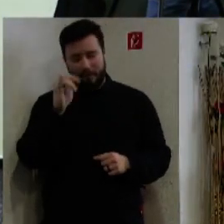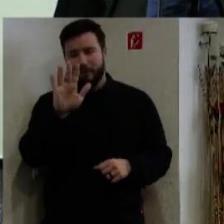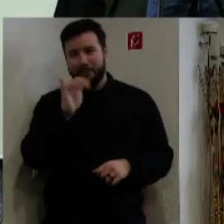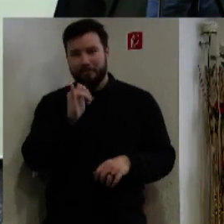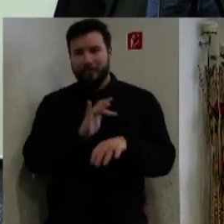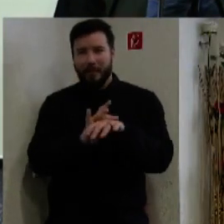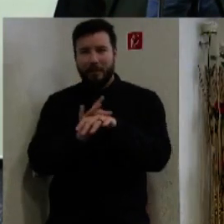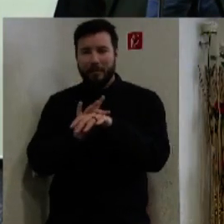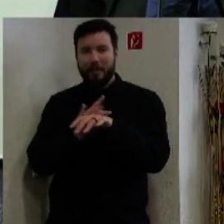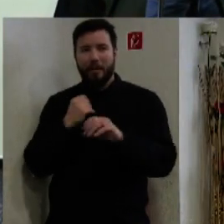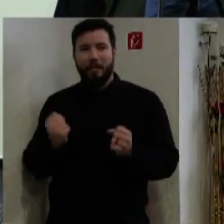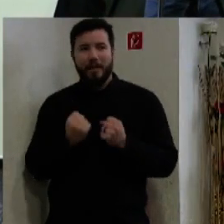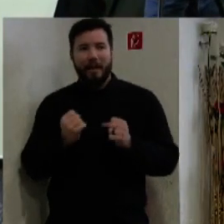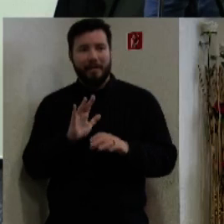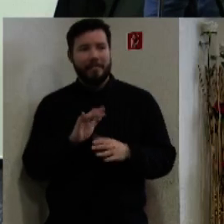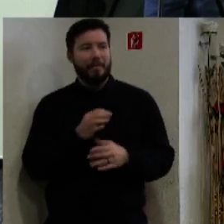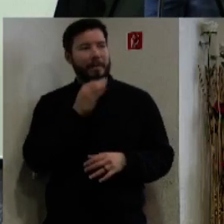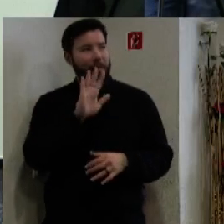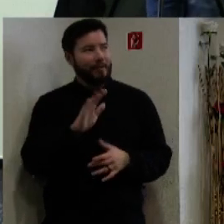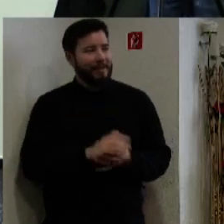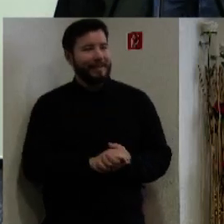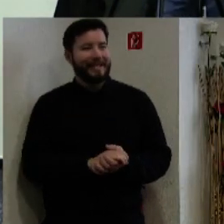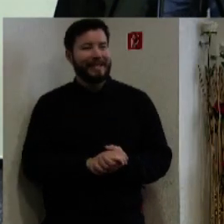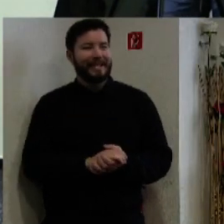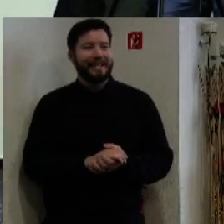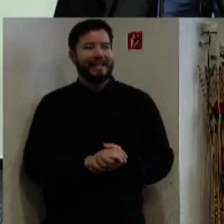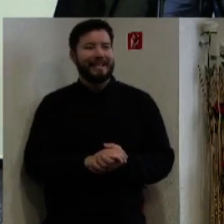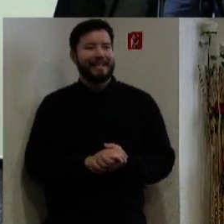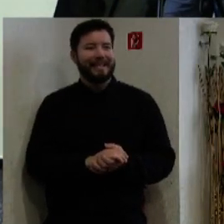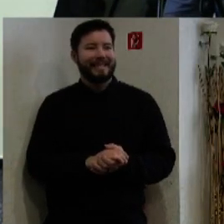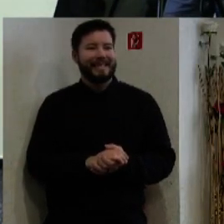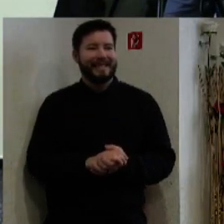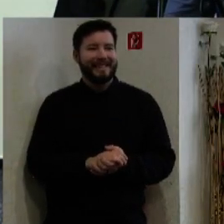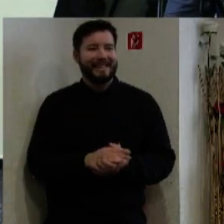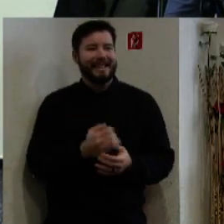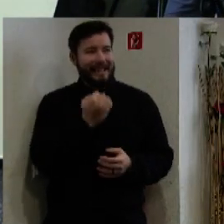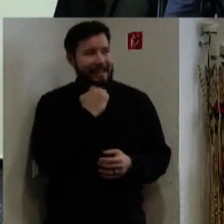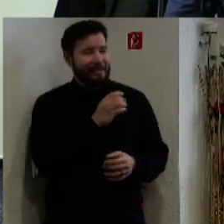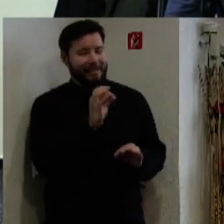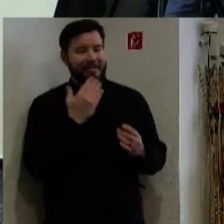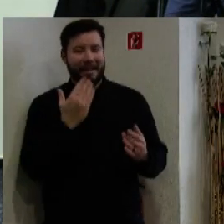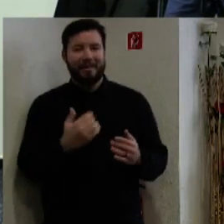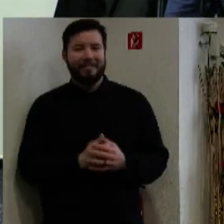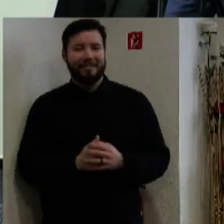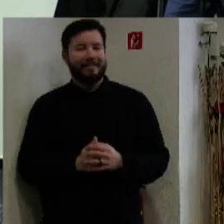pardon, pardon, ponáhlam, prepáčte, takže ešte budeme, ešte, ďakujem, ďakujem.